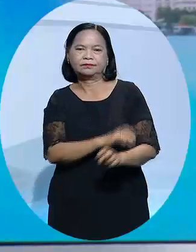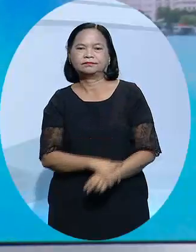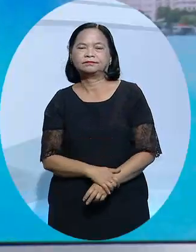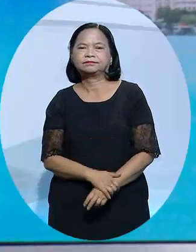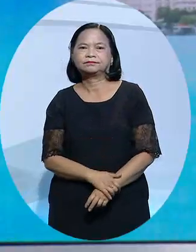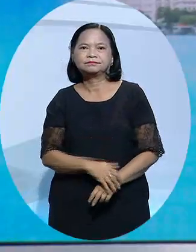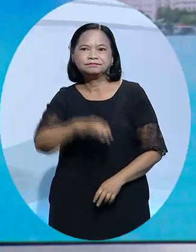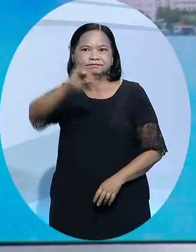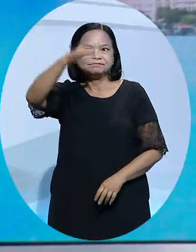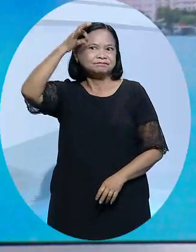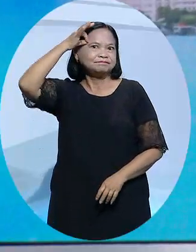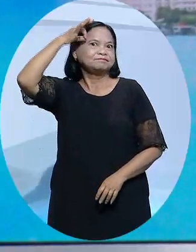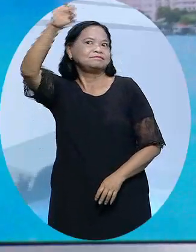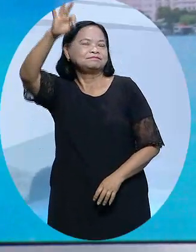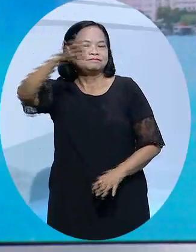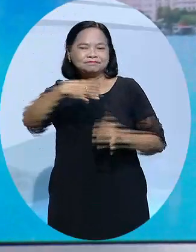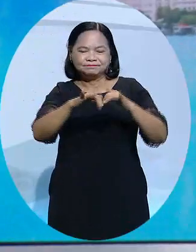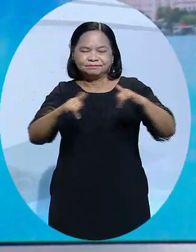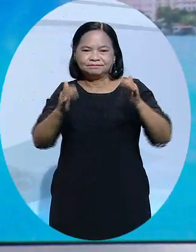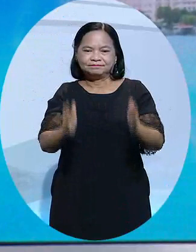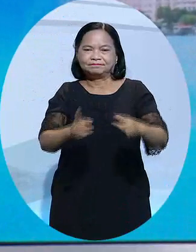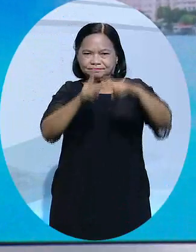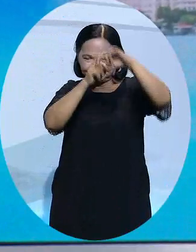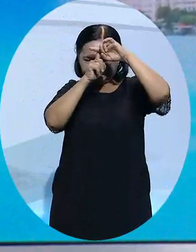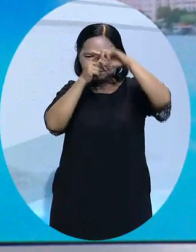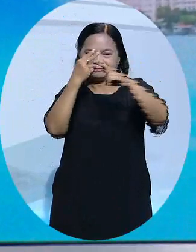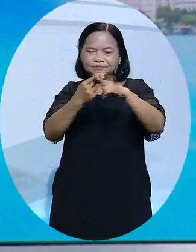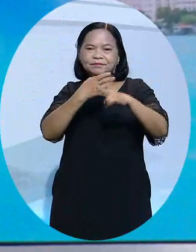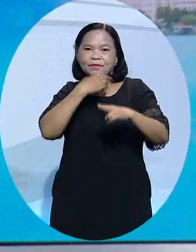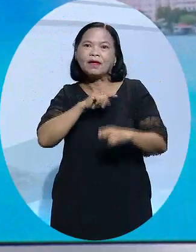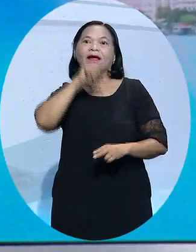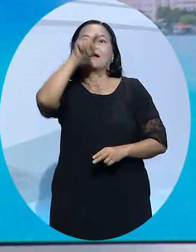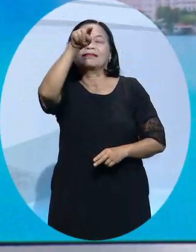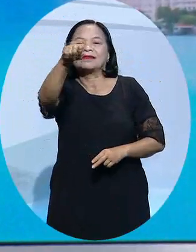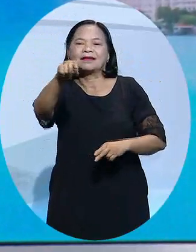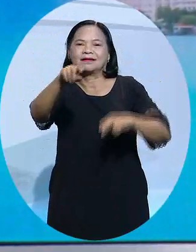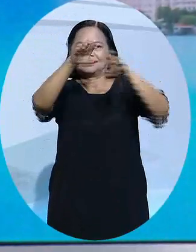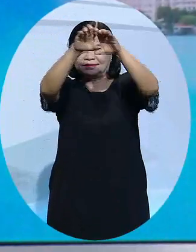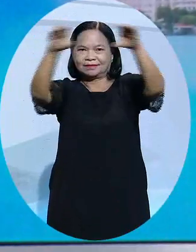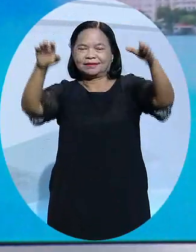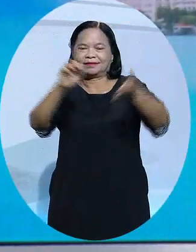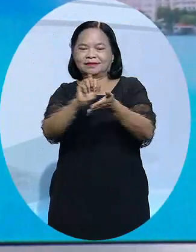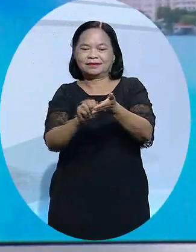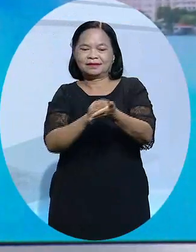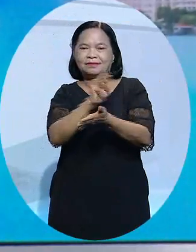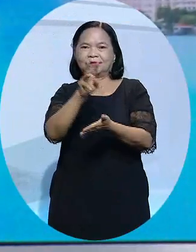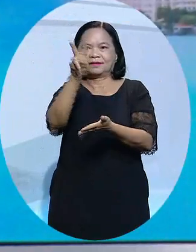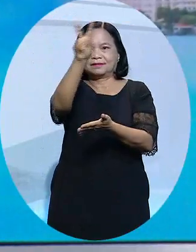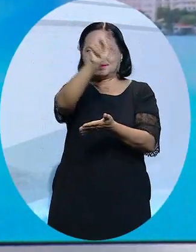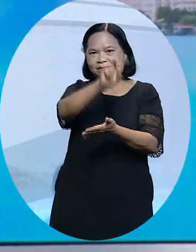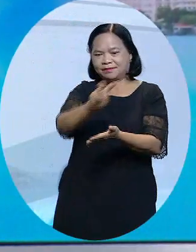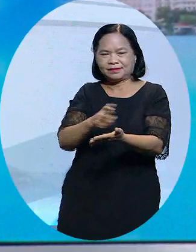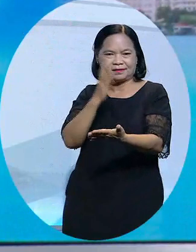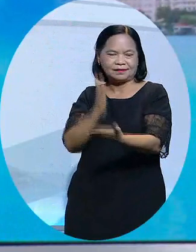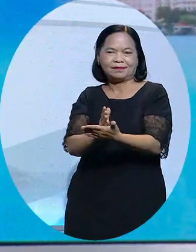Hành trình ý nghĩa của tuổi trẻ ngành y TP.HCM vừa đến với vùng cao Đông Bắc. Tháng 3 biệt giới, các hoạt động giáo dục truyền thống cách